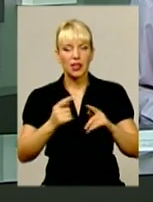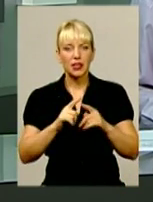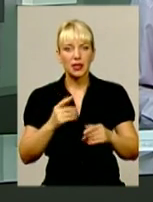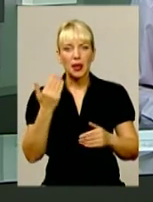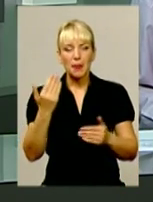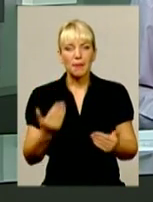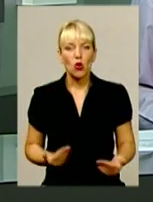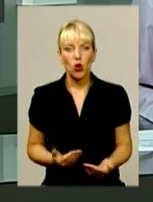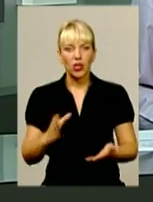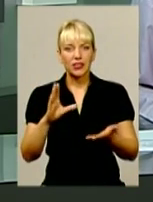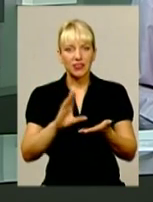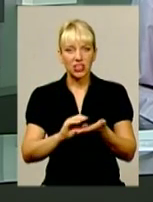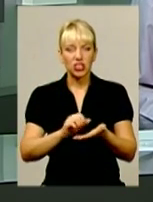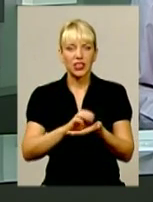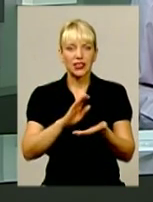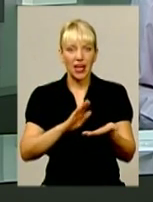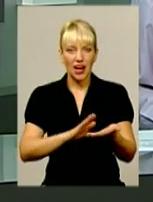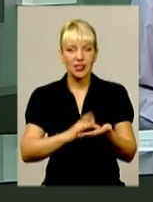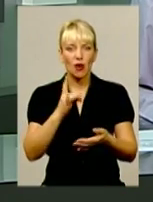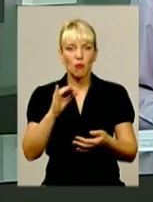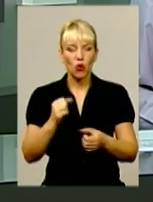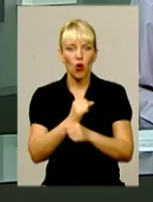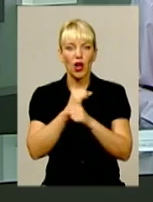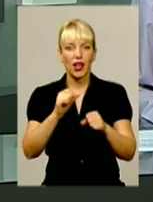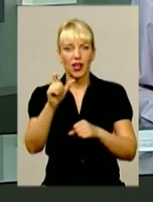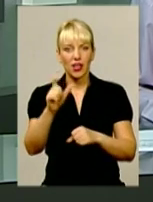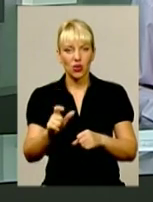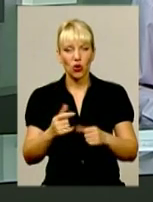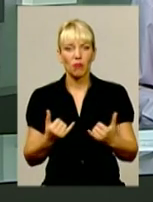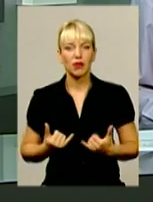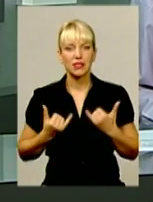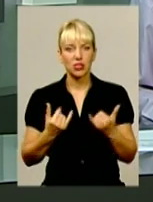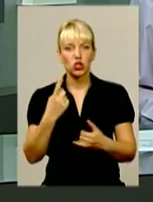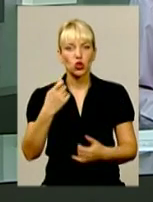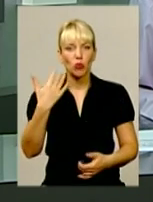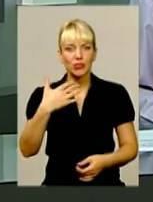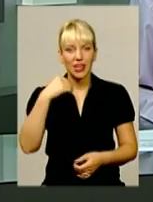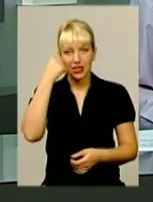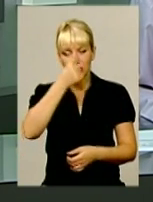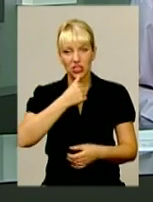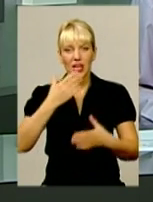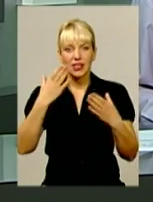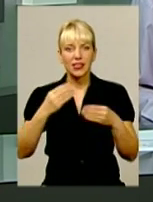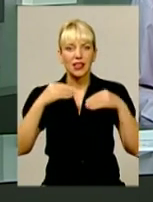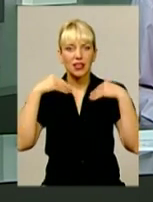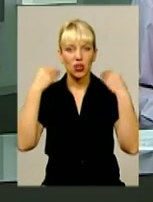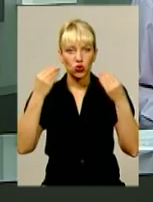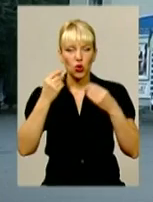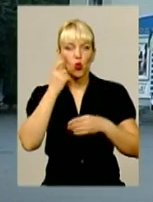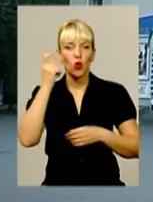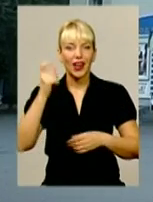-кінематографу присвятять кінопоказ 121-й річниці з дня народження видатного українського режисера.